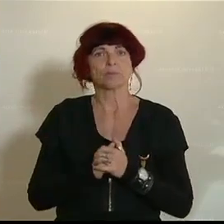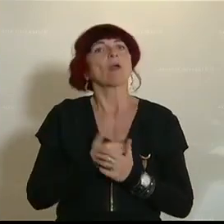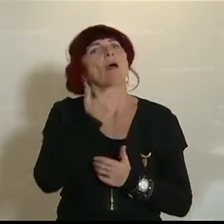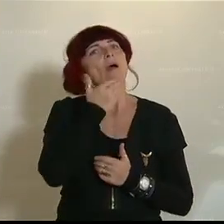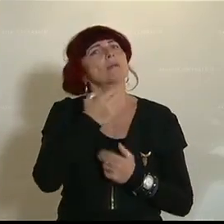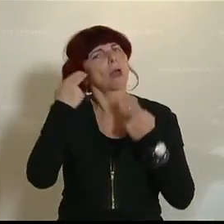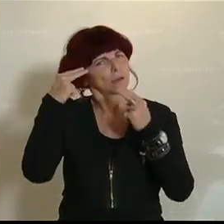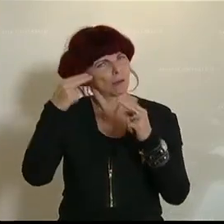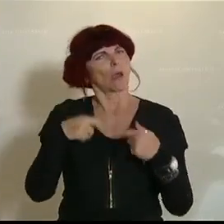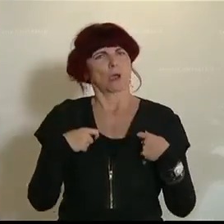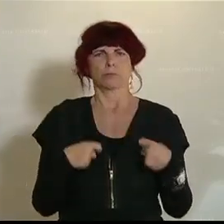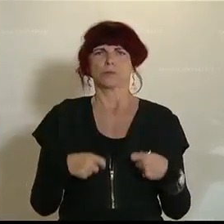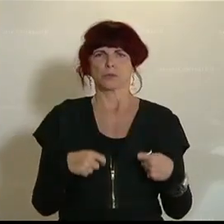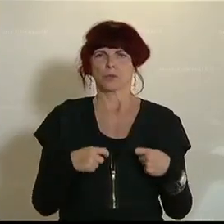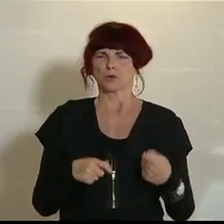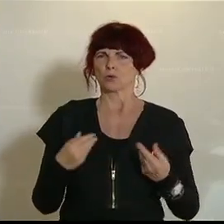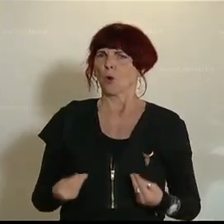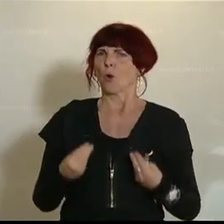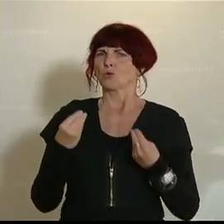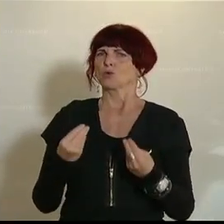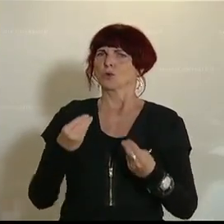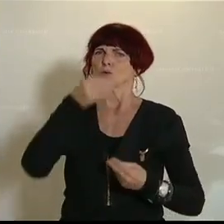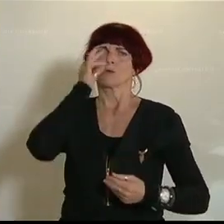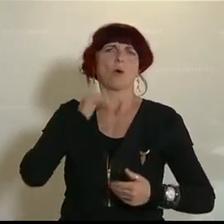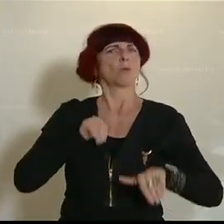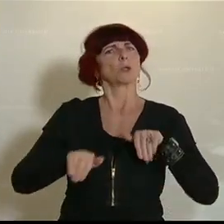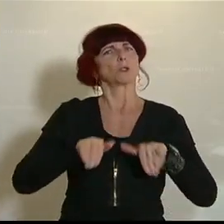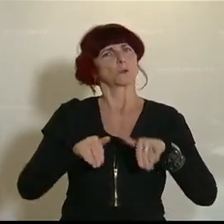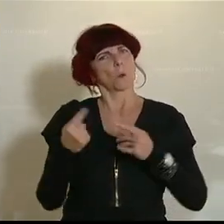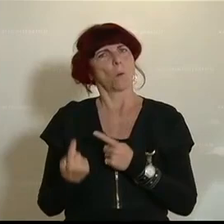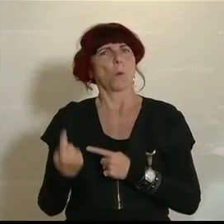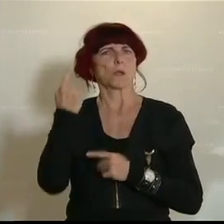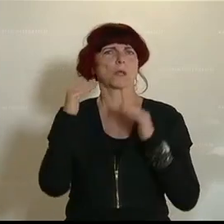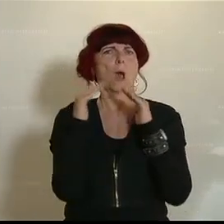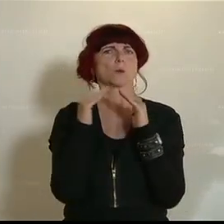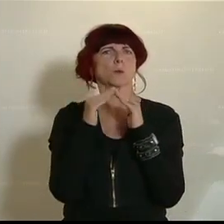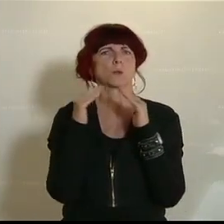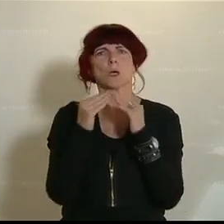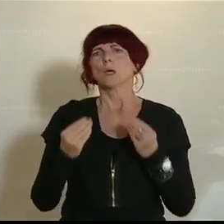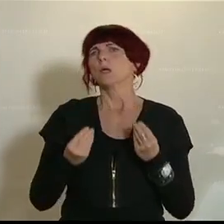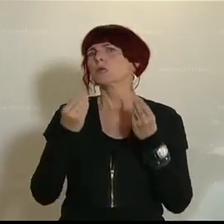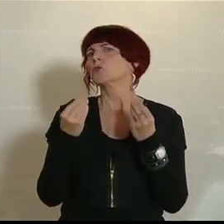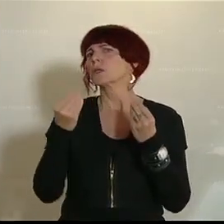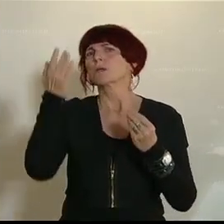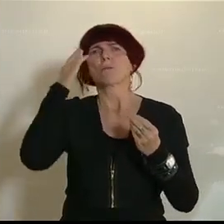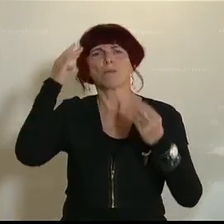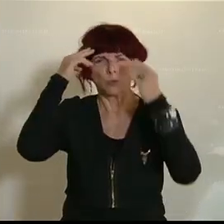Der Wirtschaftssprecher der FPÖ setzt fort, Erwin Angerer. Geschätzte Damen und Herren und Zuhörer,